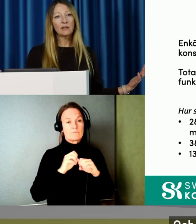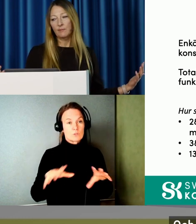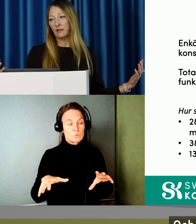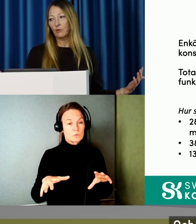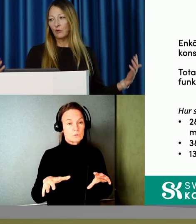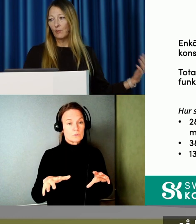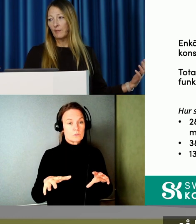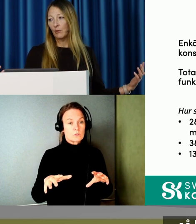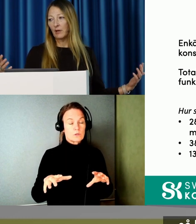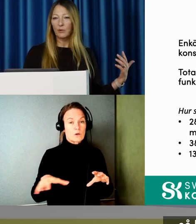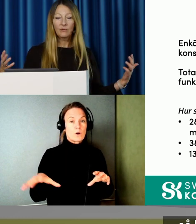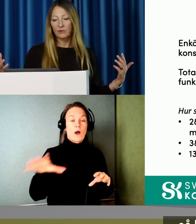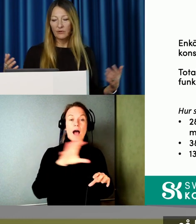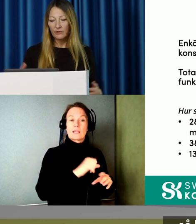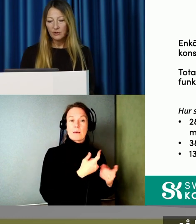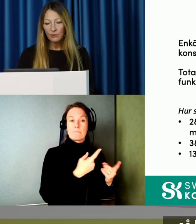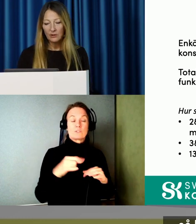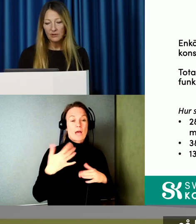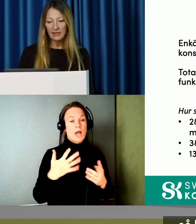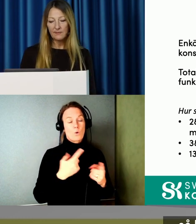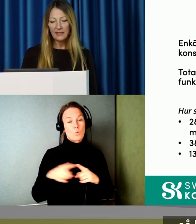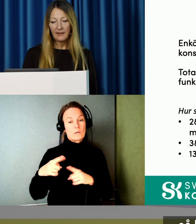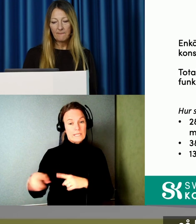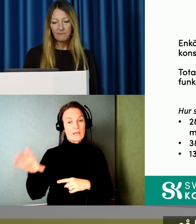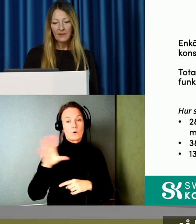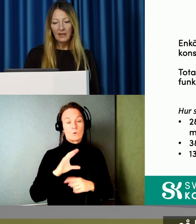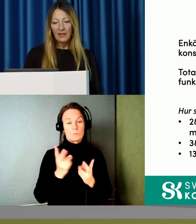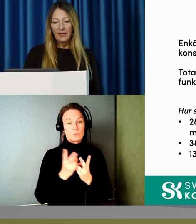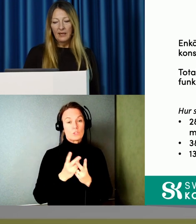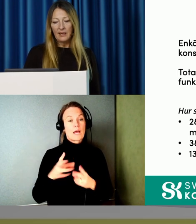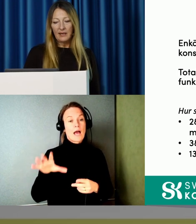vara olika som människor så kommer de här olika behoven också kvarstå i någon slags mening.